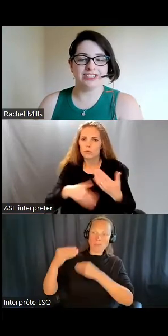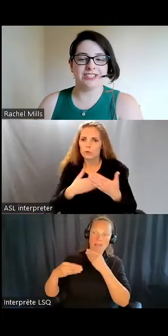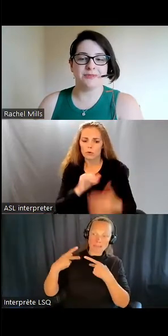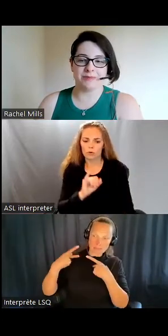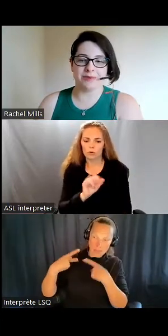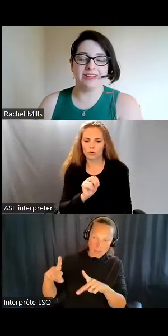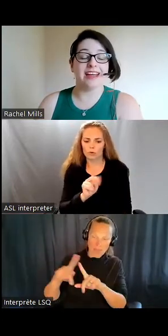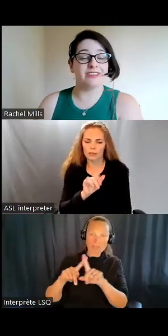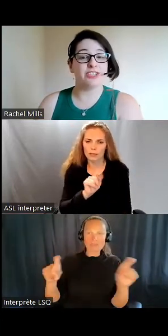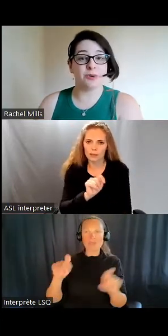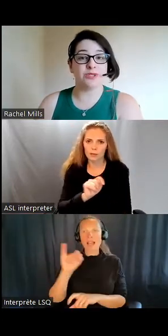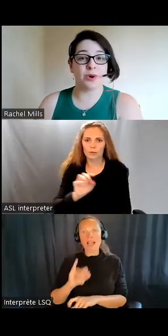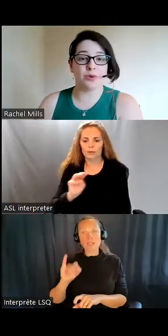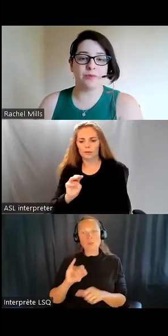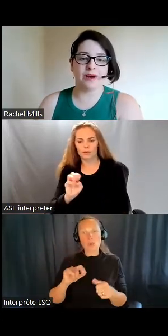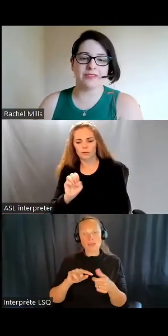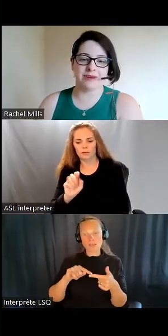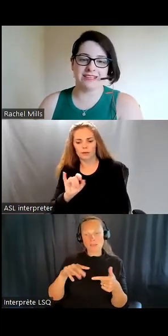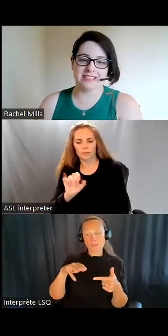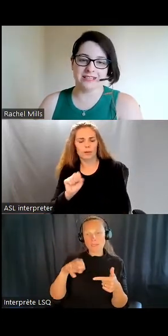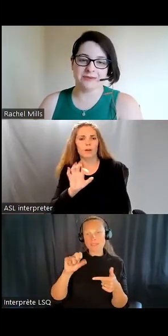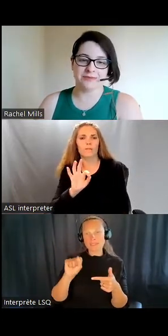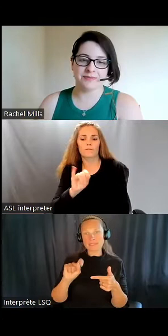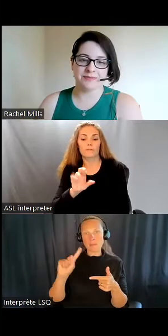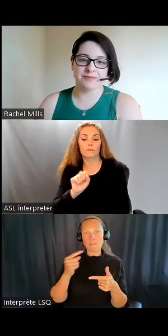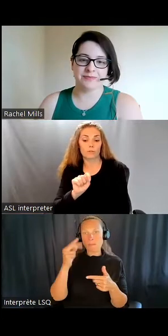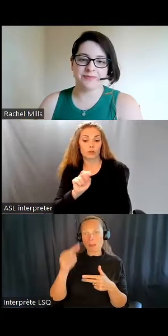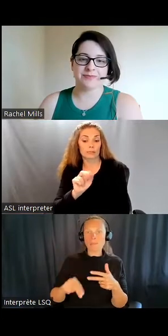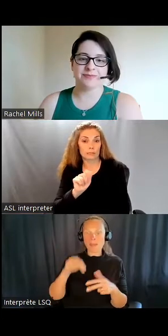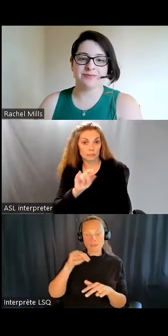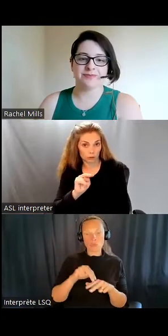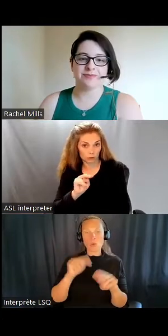Métis et membres des Premières Nations qui vivent dans ce pays.